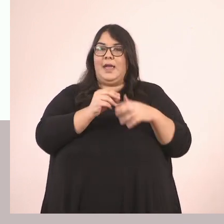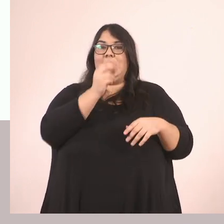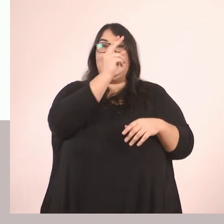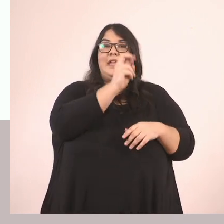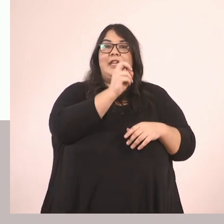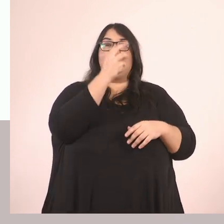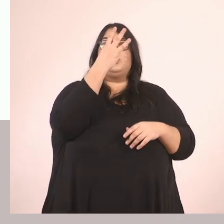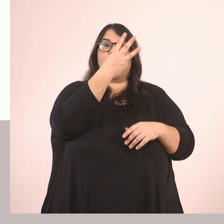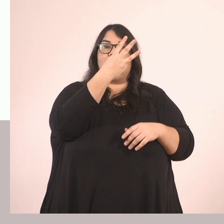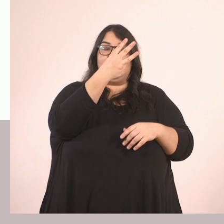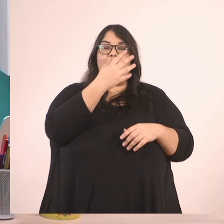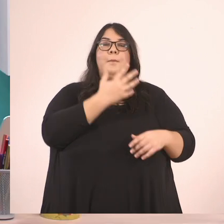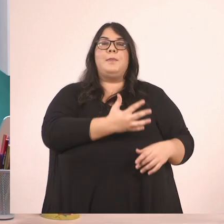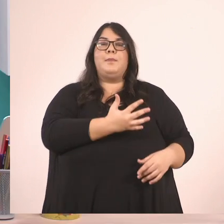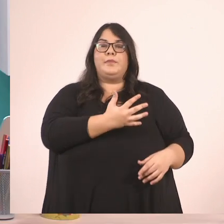πέμπτα